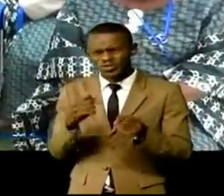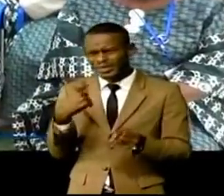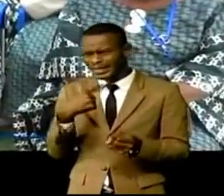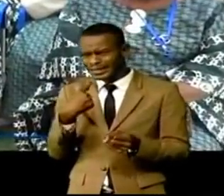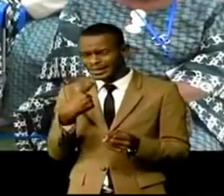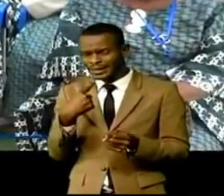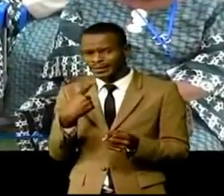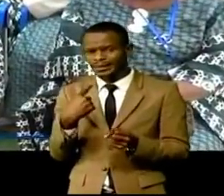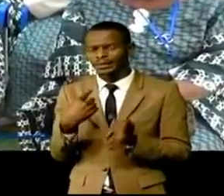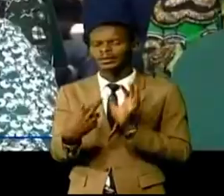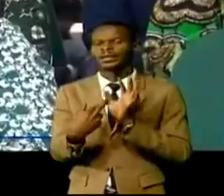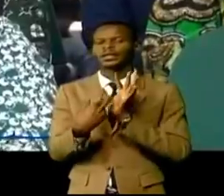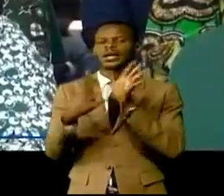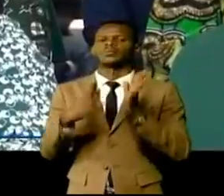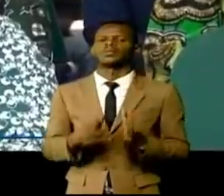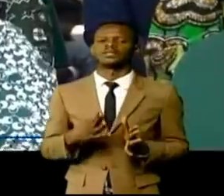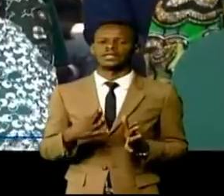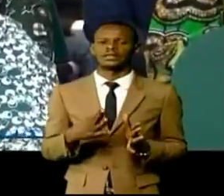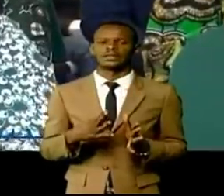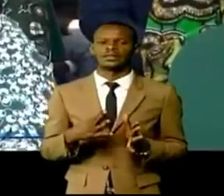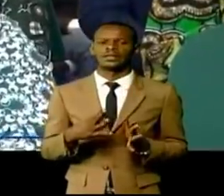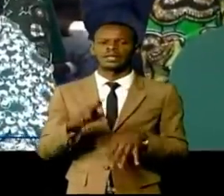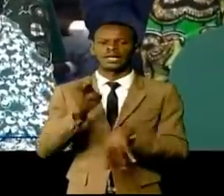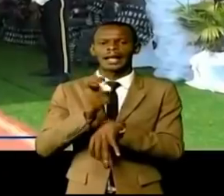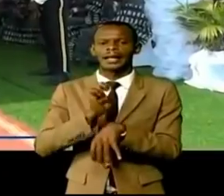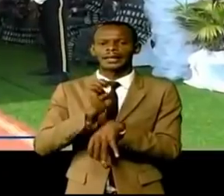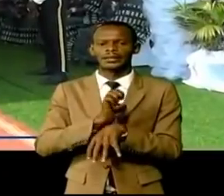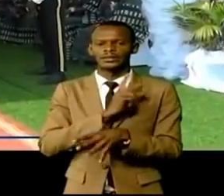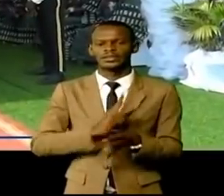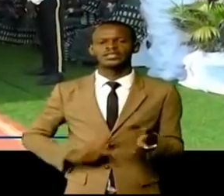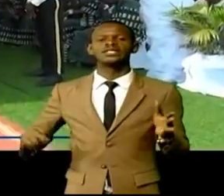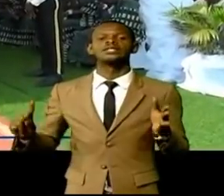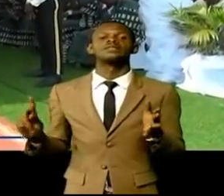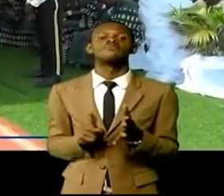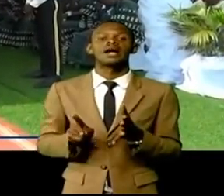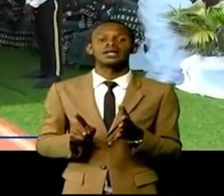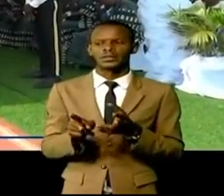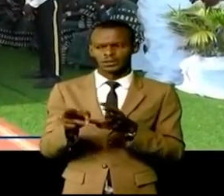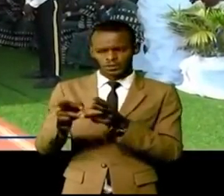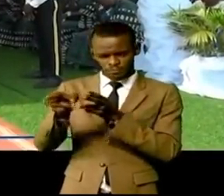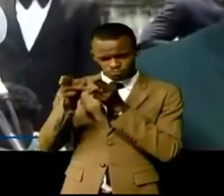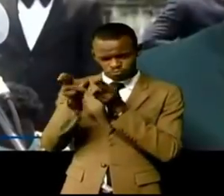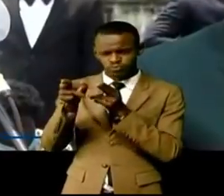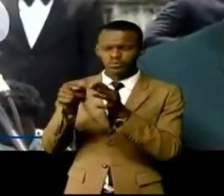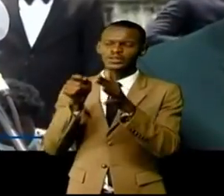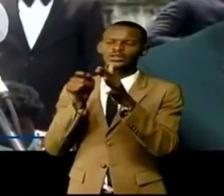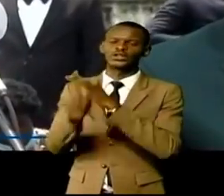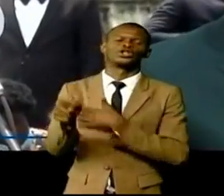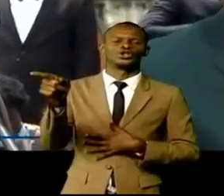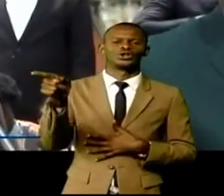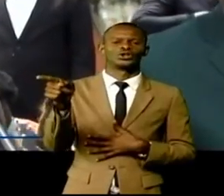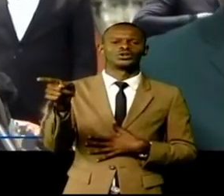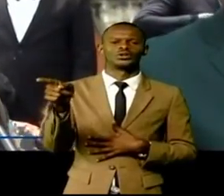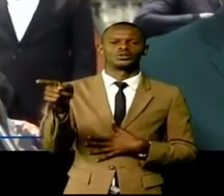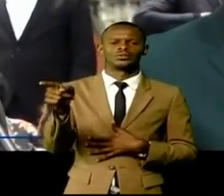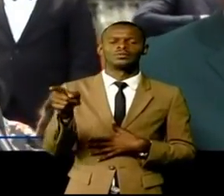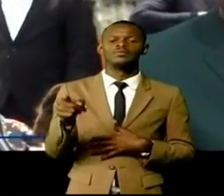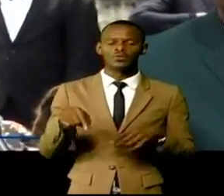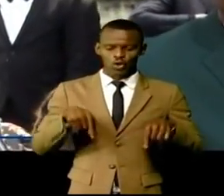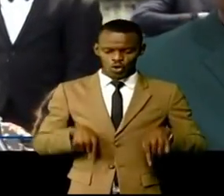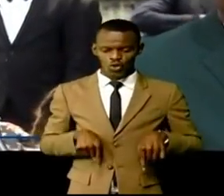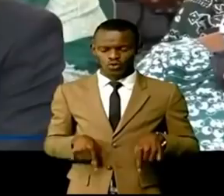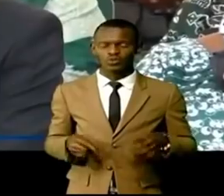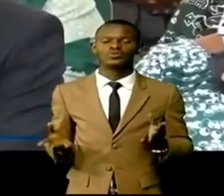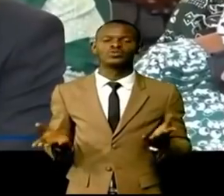l'égal de l'église Kimbanguiste El Mankoto a finalement été enterré avec une réquisition du procureur le